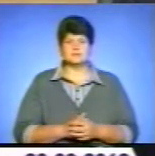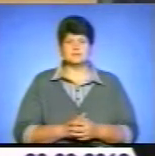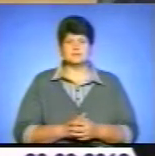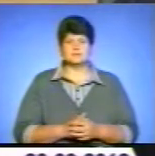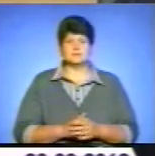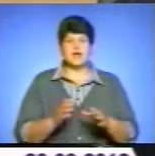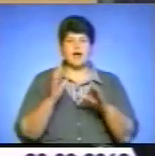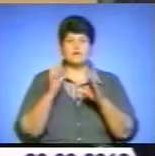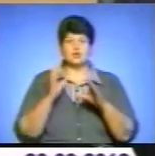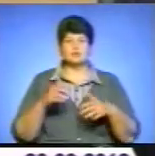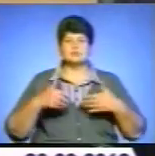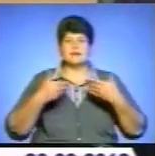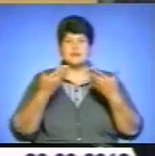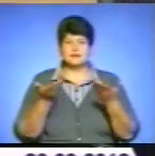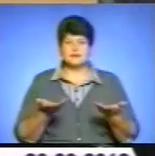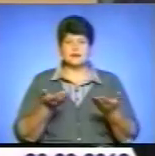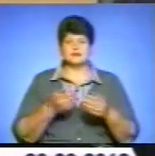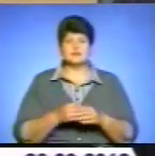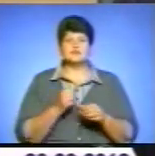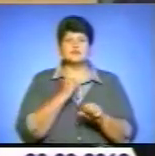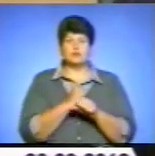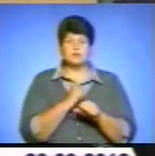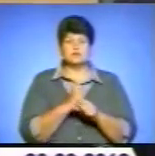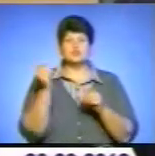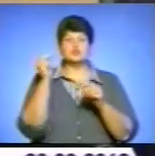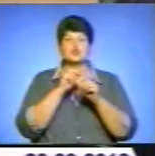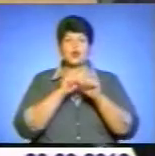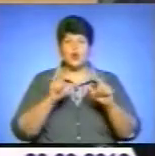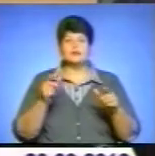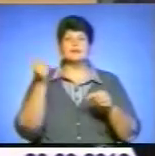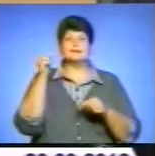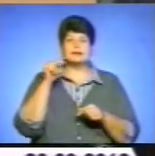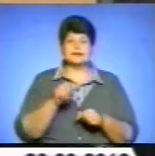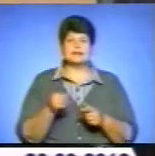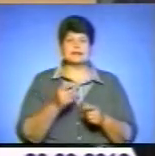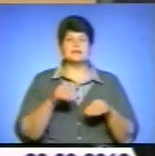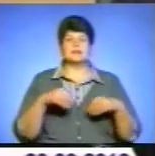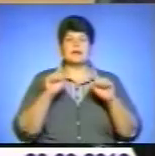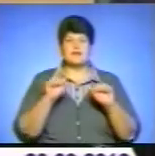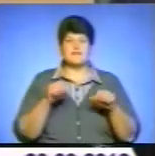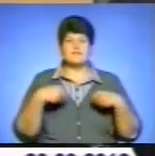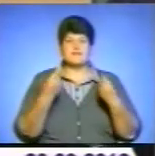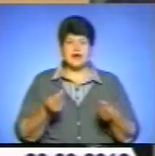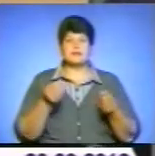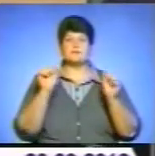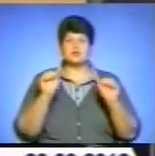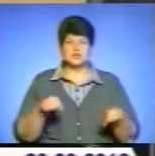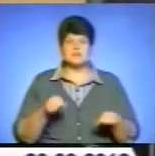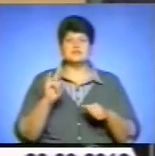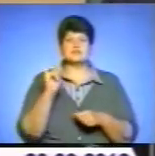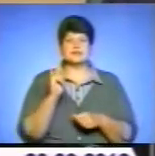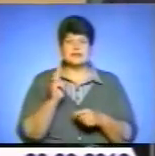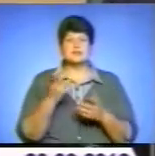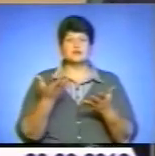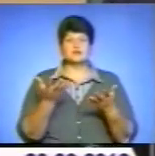Автобуси надати. І зробити школи такі, які б давали можливість дитині на селі